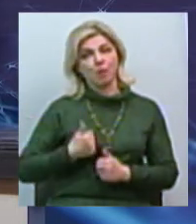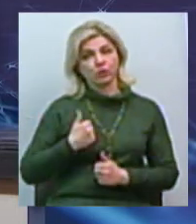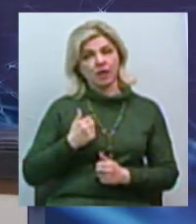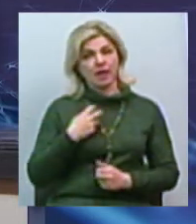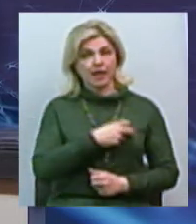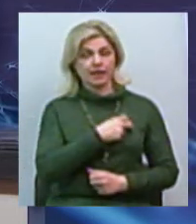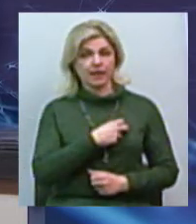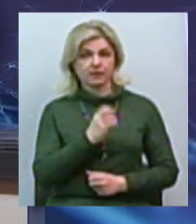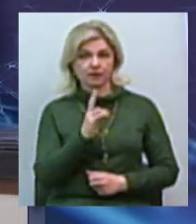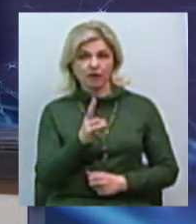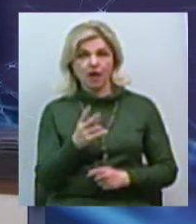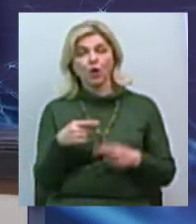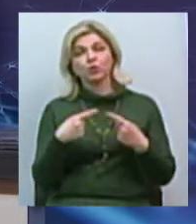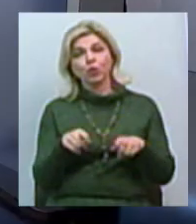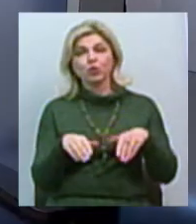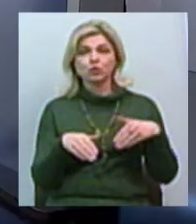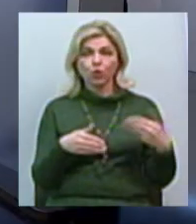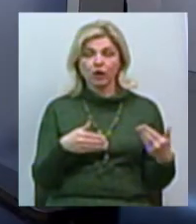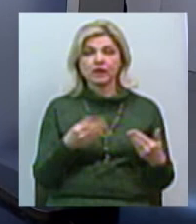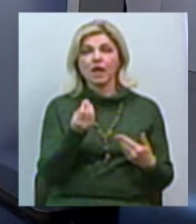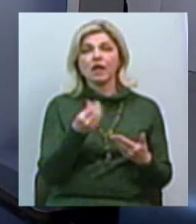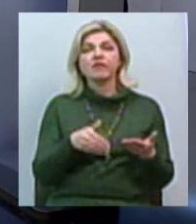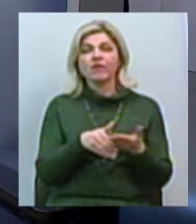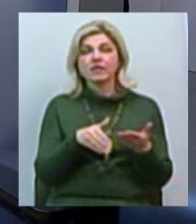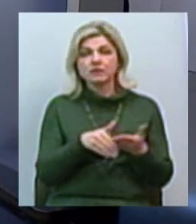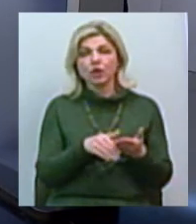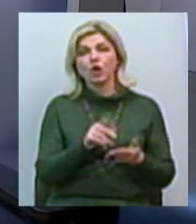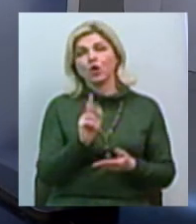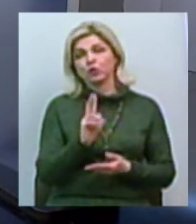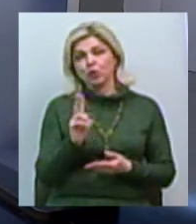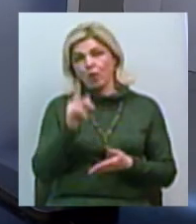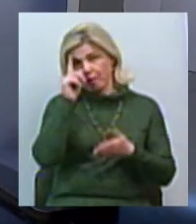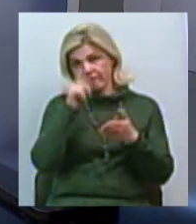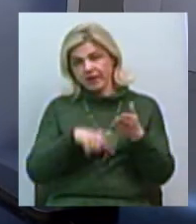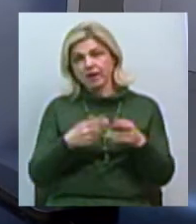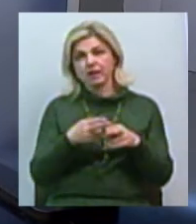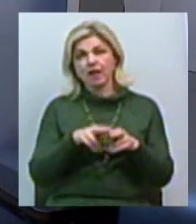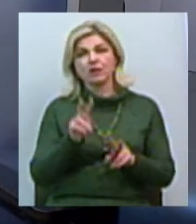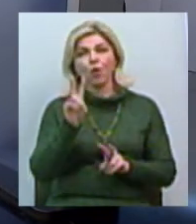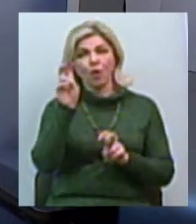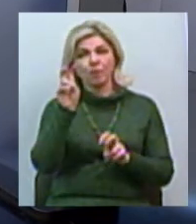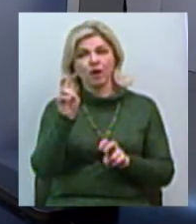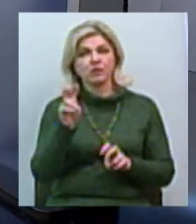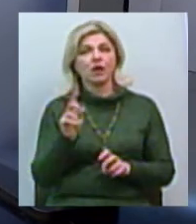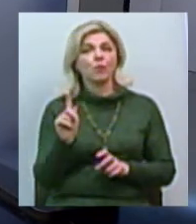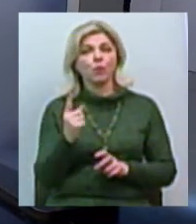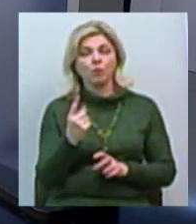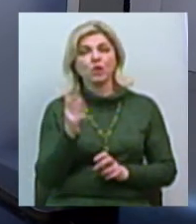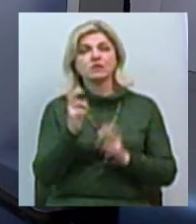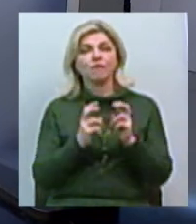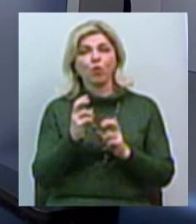отток інвесторів, які поверили в той чи інші компанії, тому, що ми, звісно, розуміємо, що інвестиція в завод